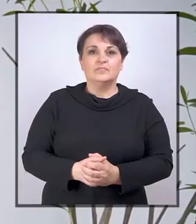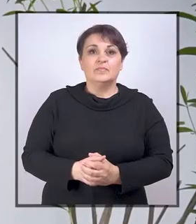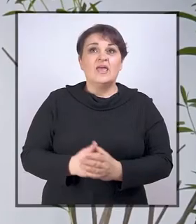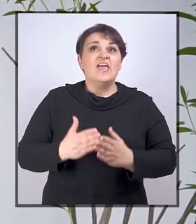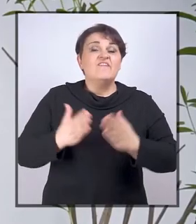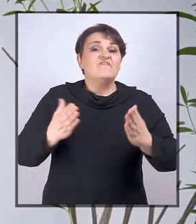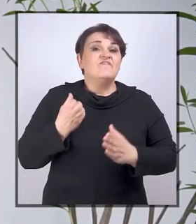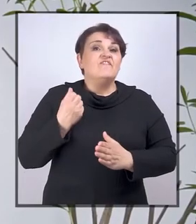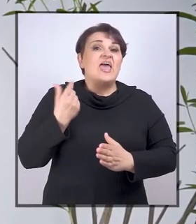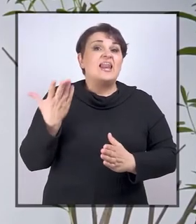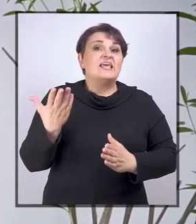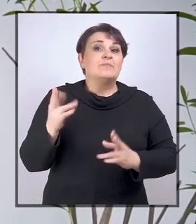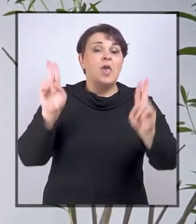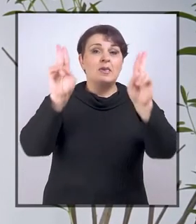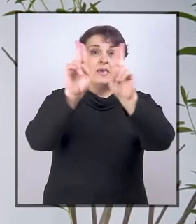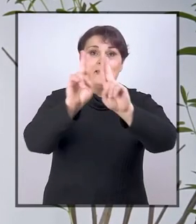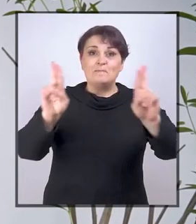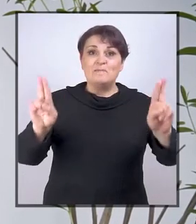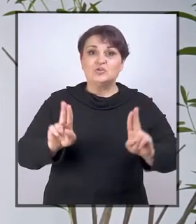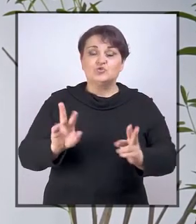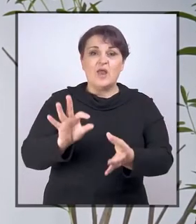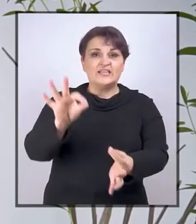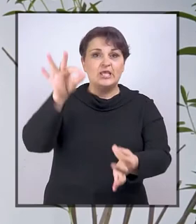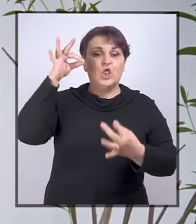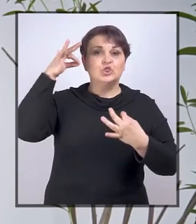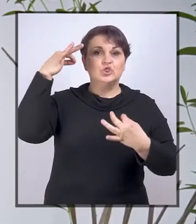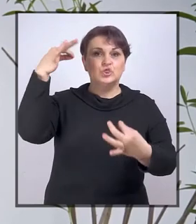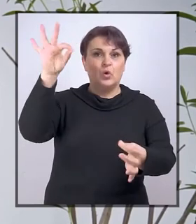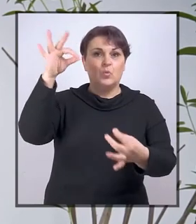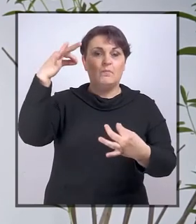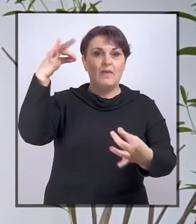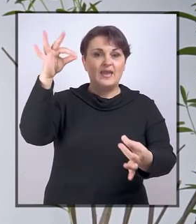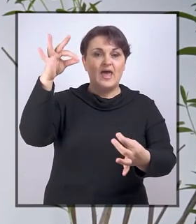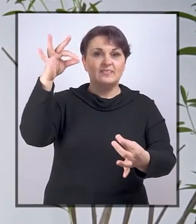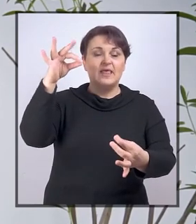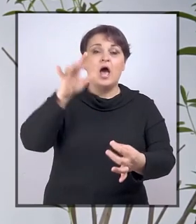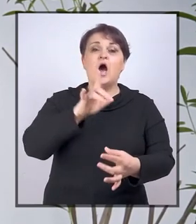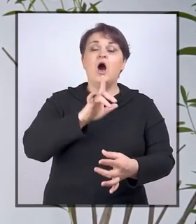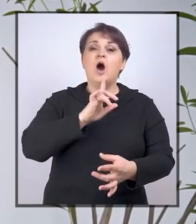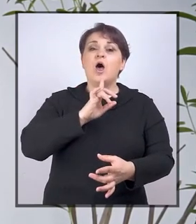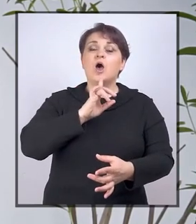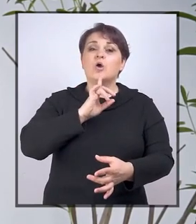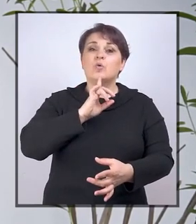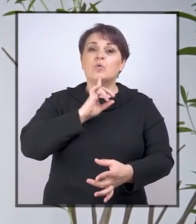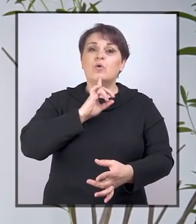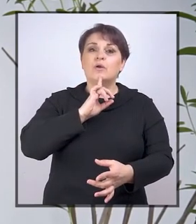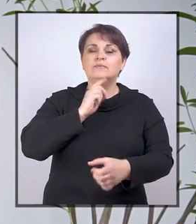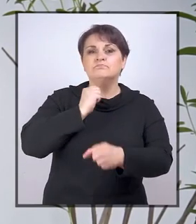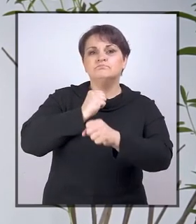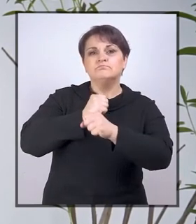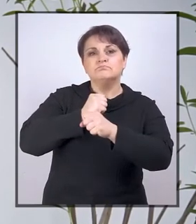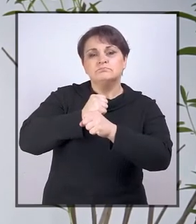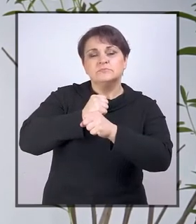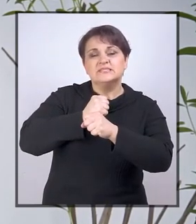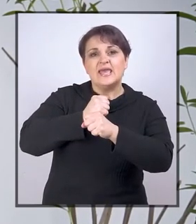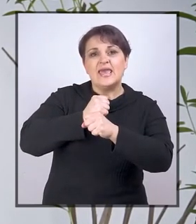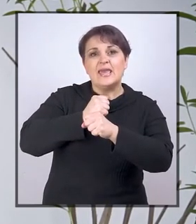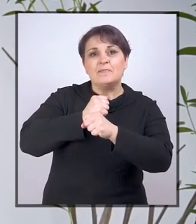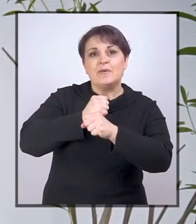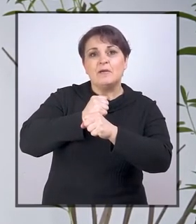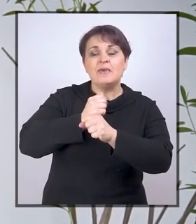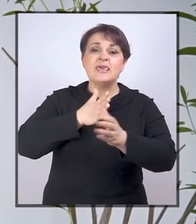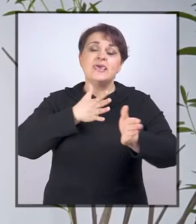Veliki je broj međunarodnih dokumentata koji se bave